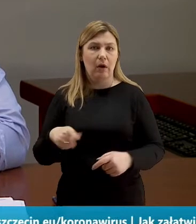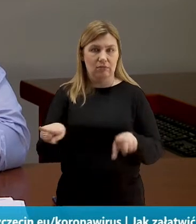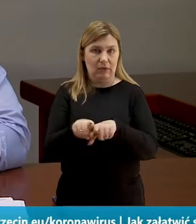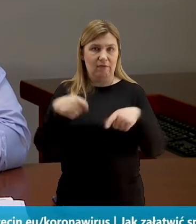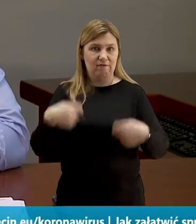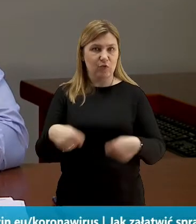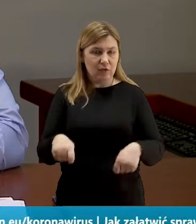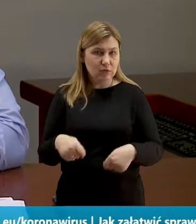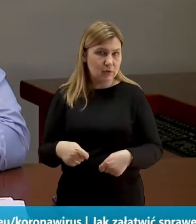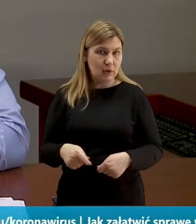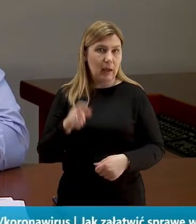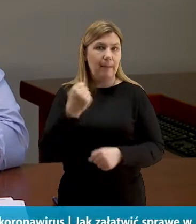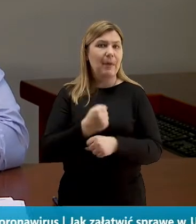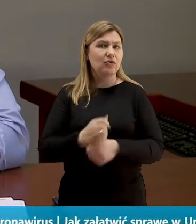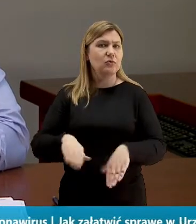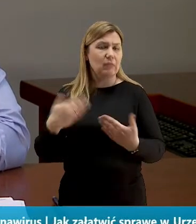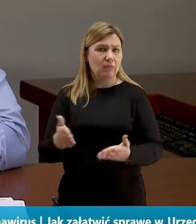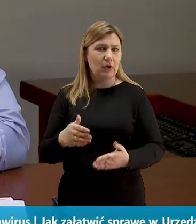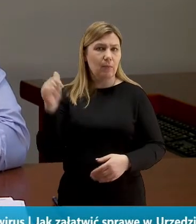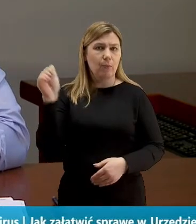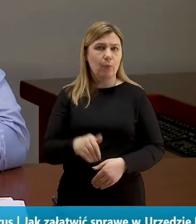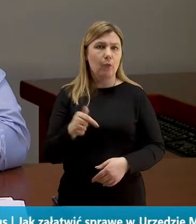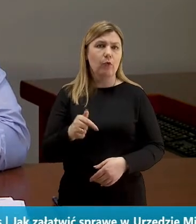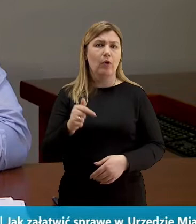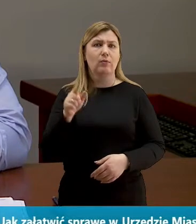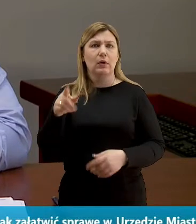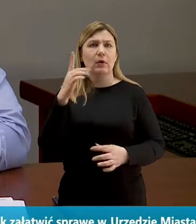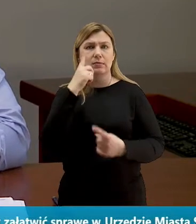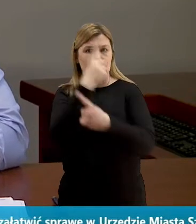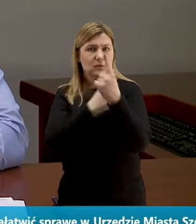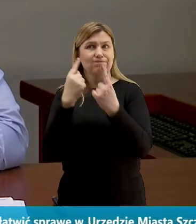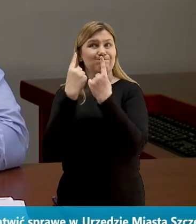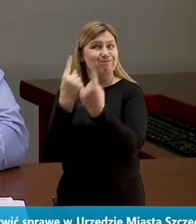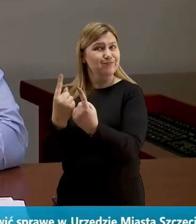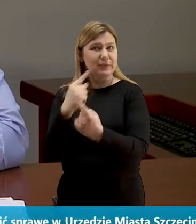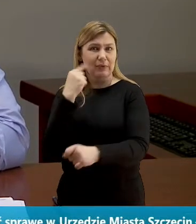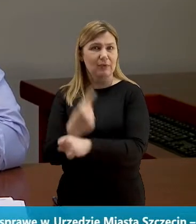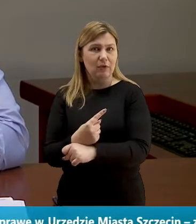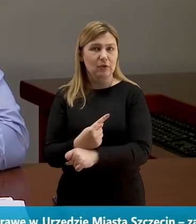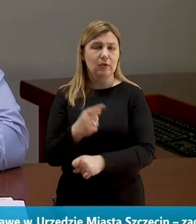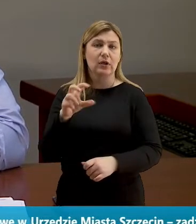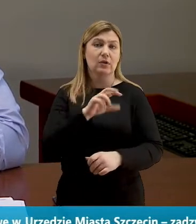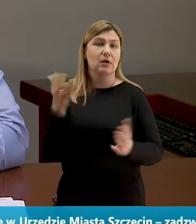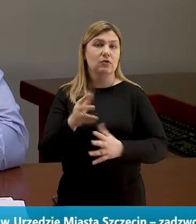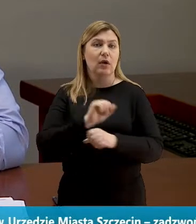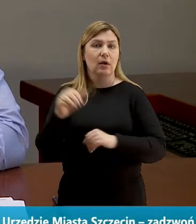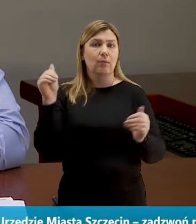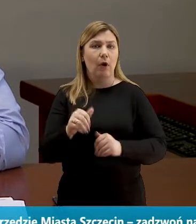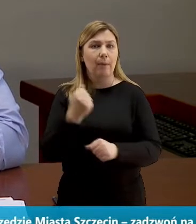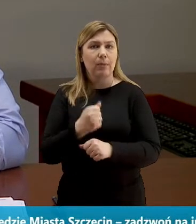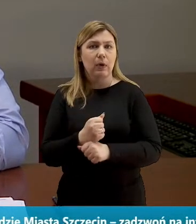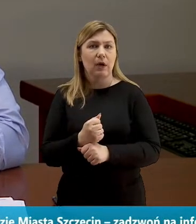Szczecinie. Oczywiście pracodawcy muszą do tego podchodzić bardzo racjonalnie i rozsądnie. Tam, gdzie jest możliwa praca